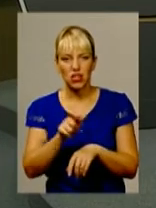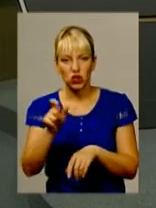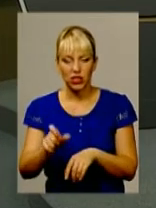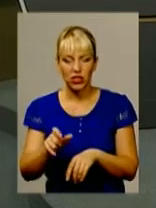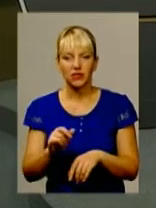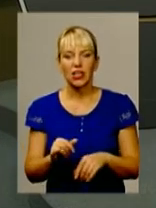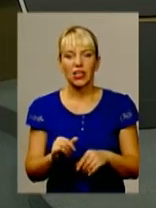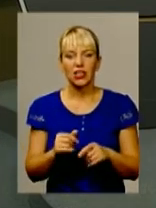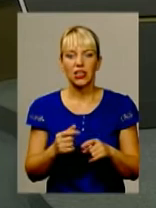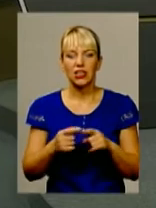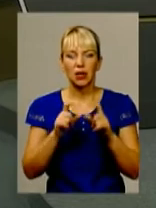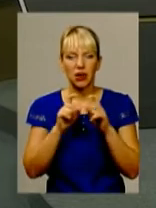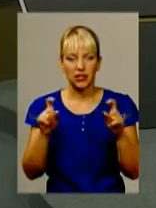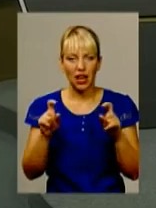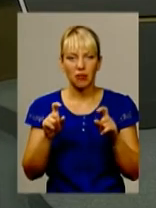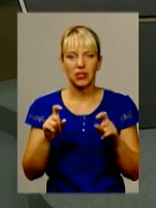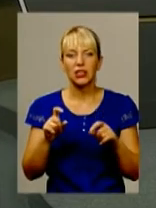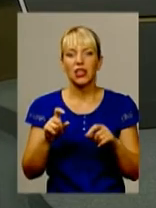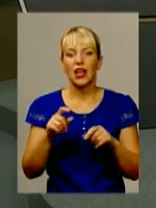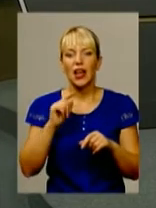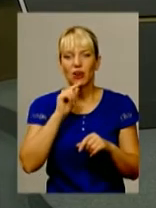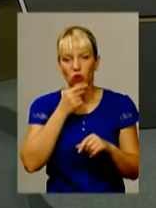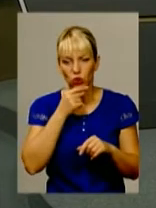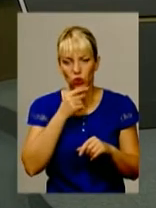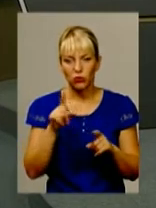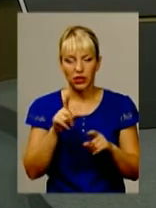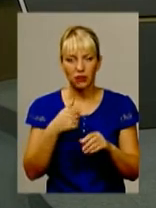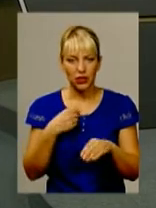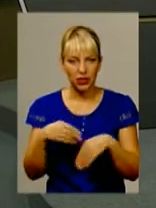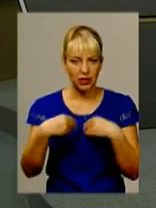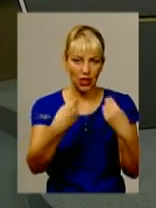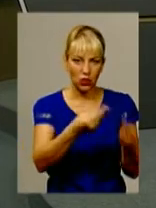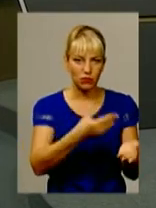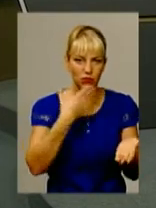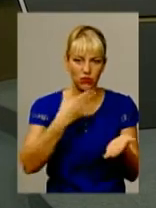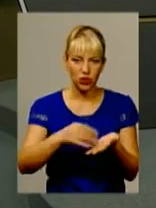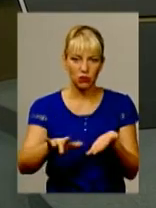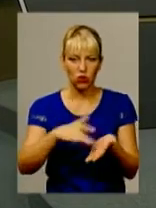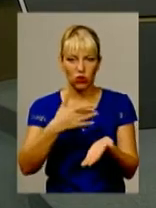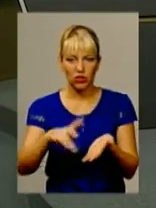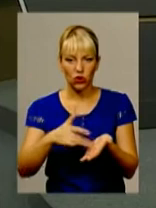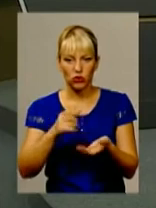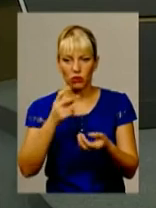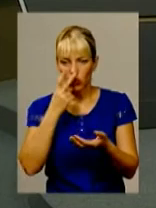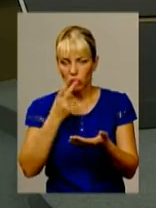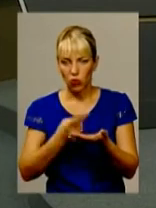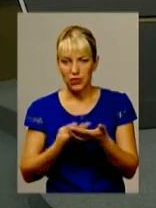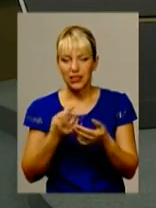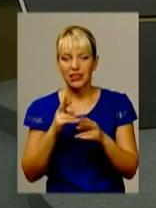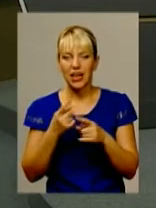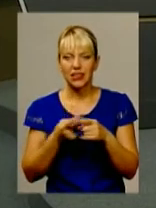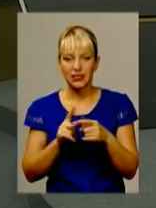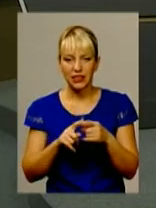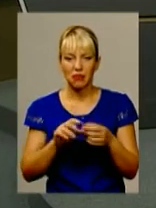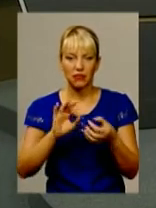Департамент економіки Хмельницької міської ради, на який ми надаємо свої відповідні розрахунки, я можу їх показати, як вони виглядають. Тобто